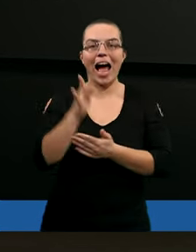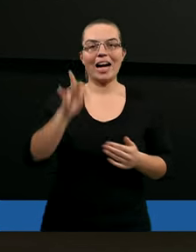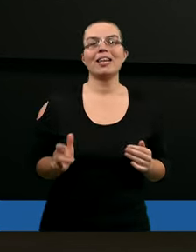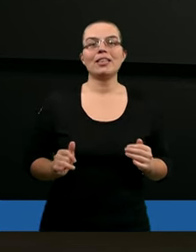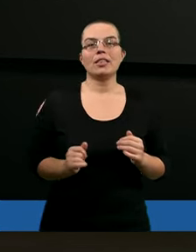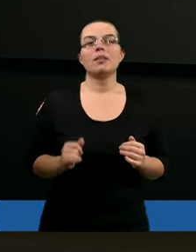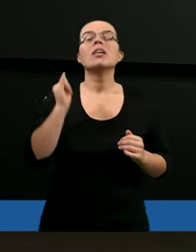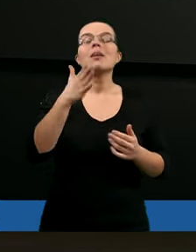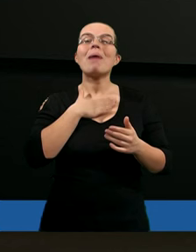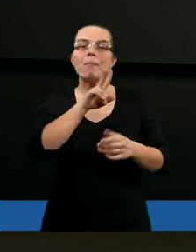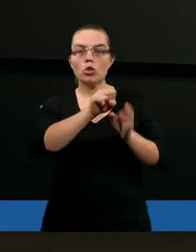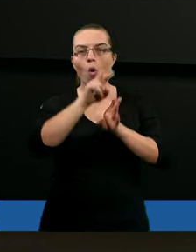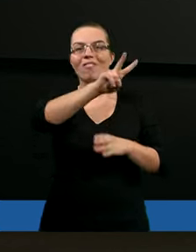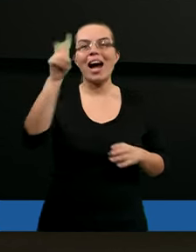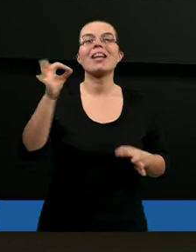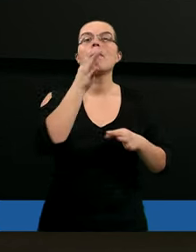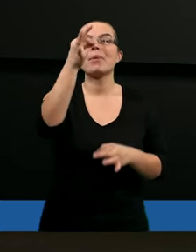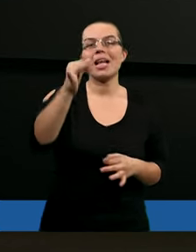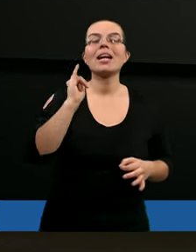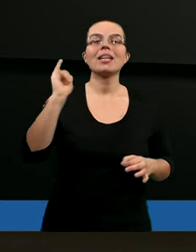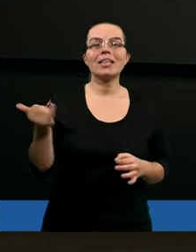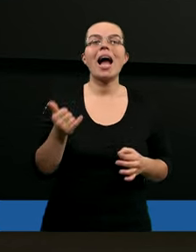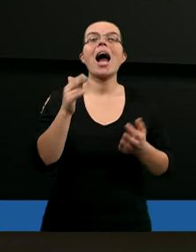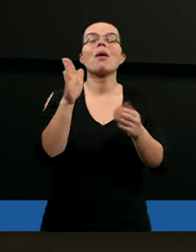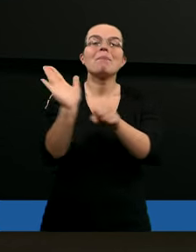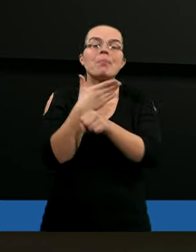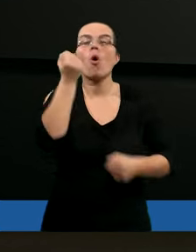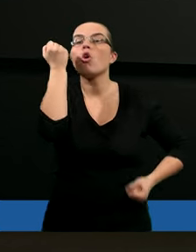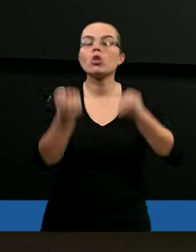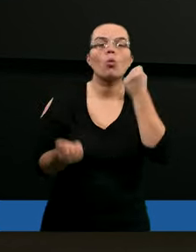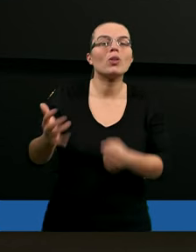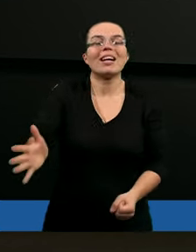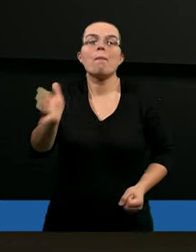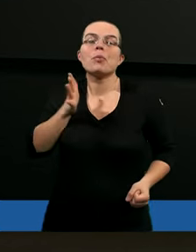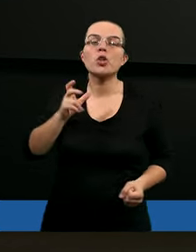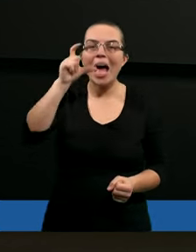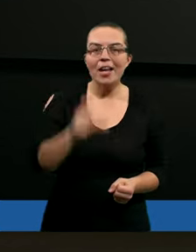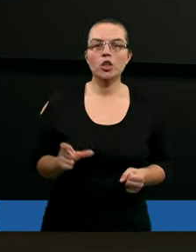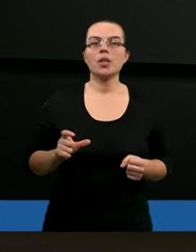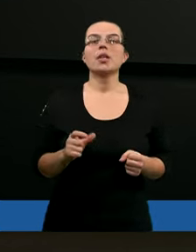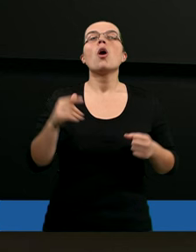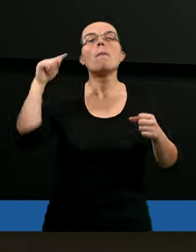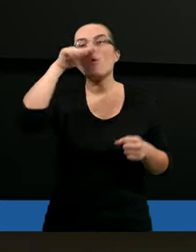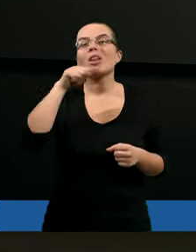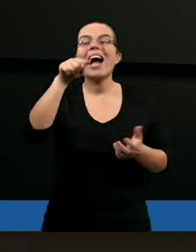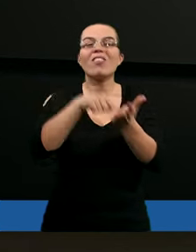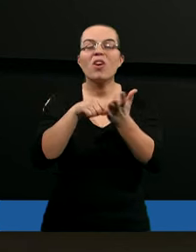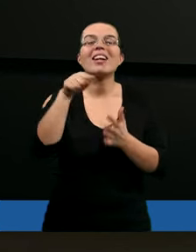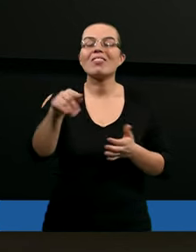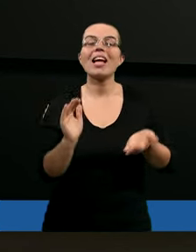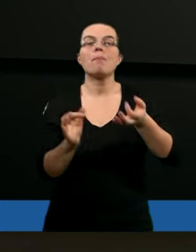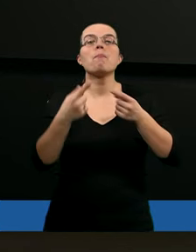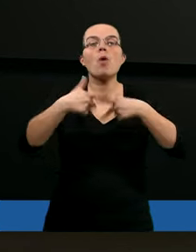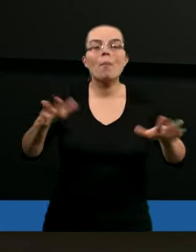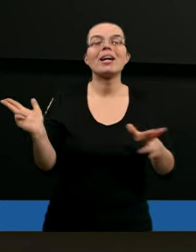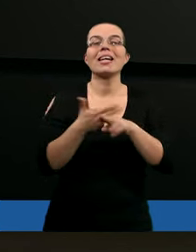No i teraz mam do was pytanie. Job, mimo tak ciężkich przeżyć, potrafił właśnie w takim momencie,